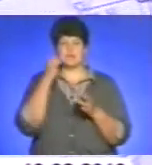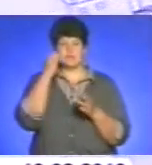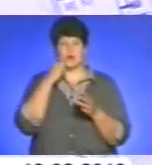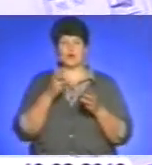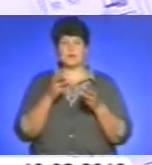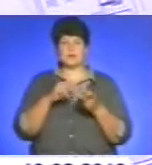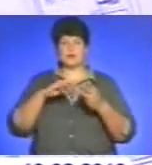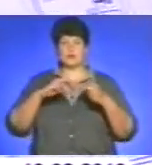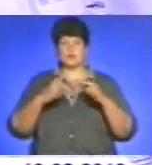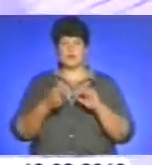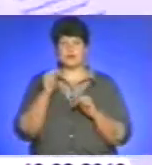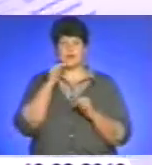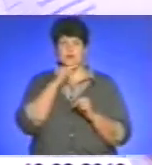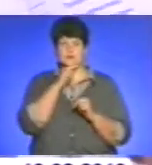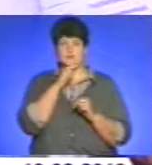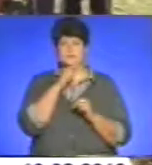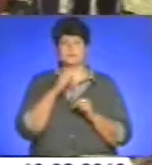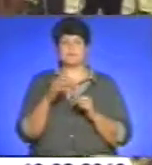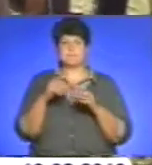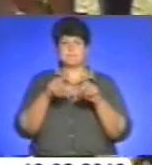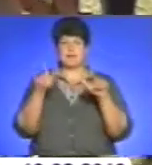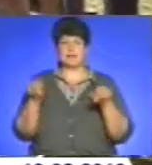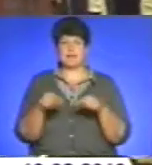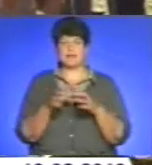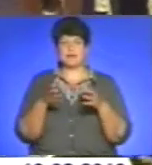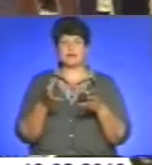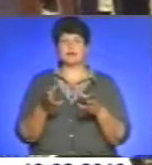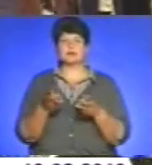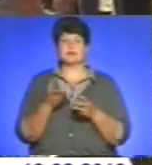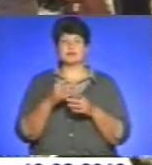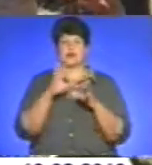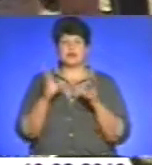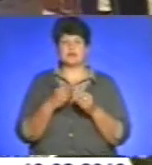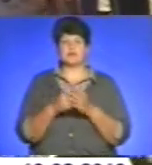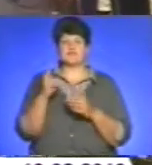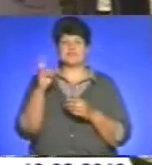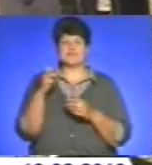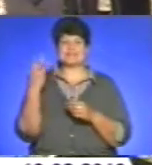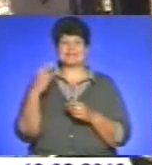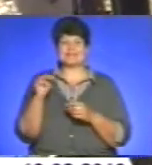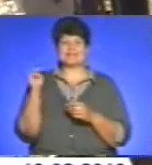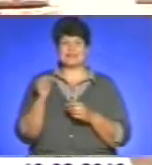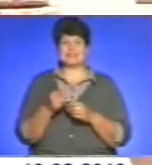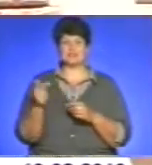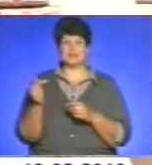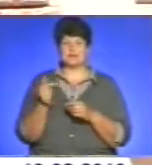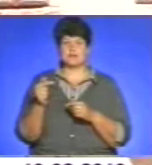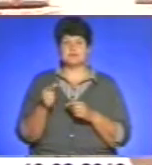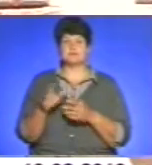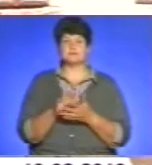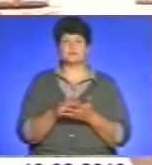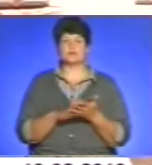переобладнують на більш економну, на палетах. Загальна вартість проєкту – 230 тисяч гривень. Після тривалих